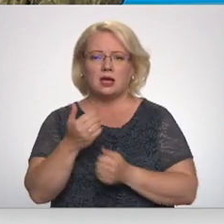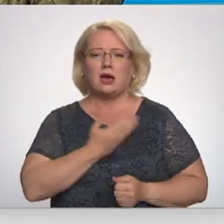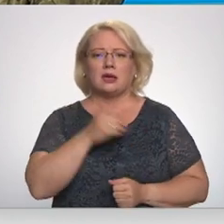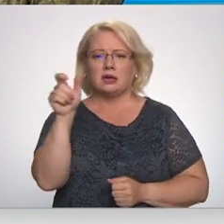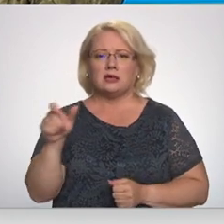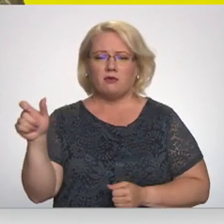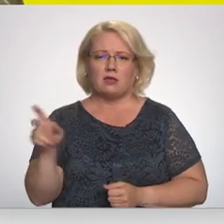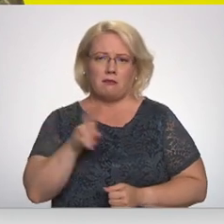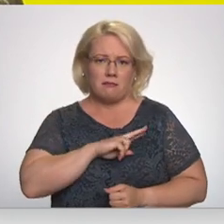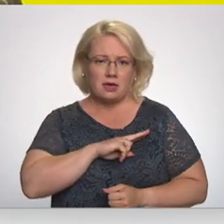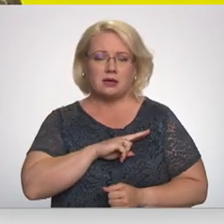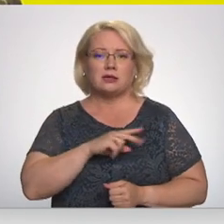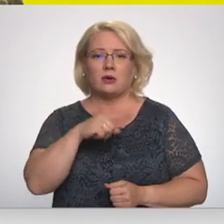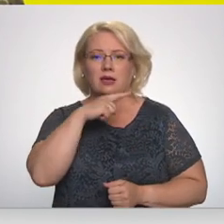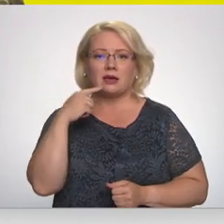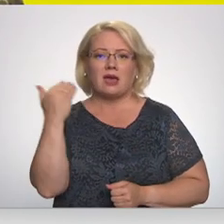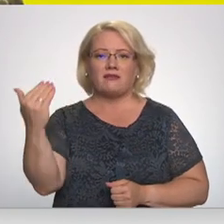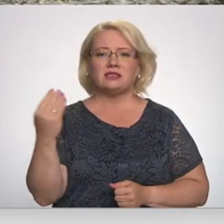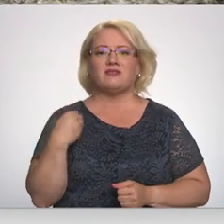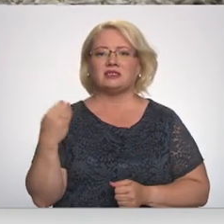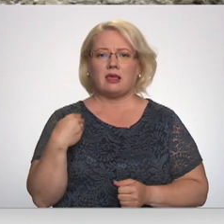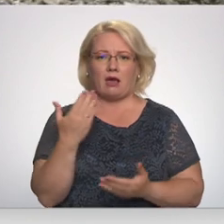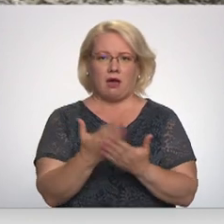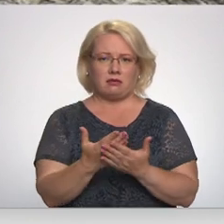iesbojā. Tādā Krievijas vizīta karti tādā.